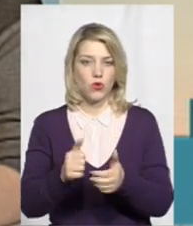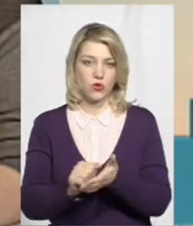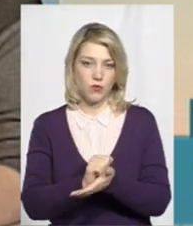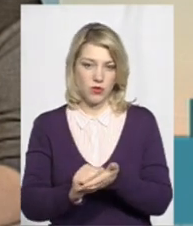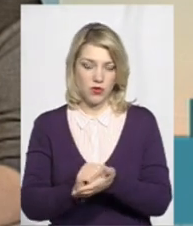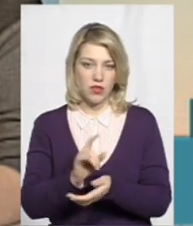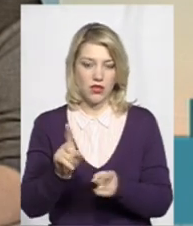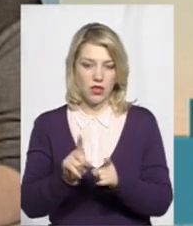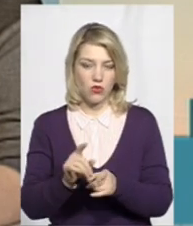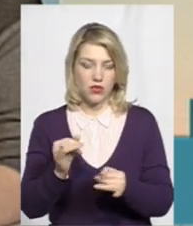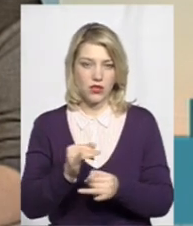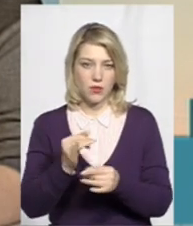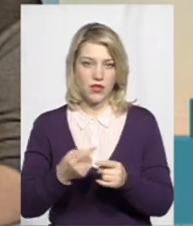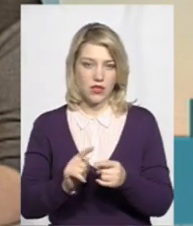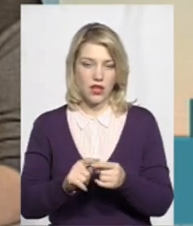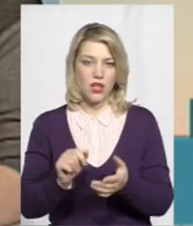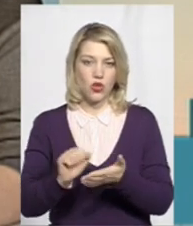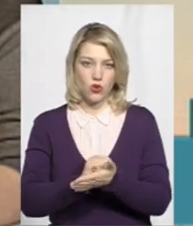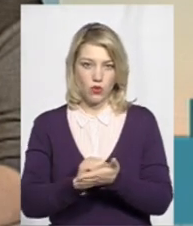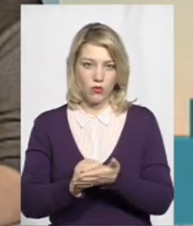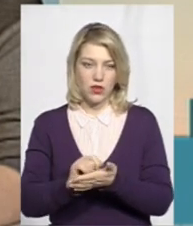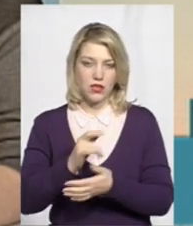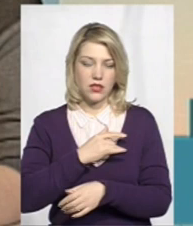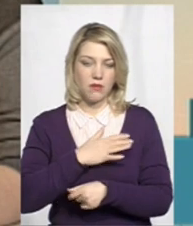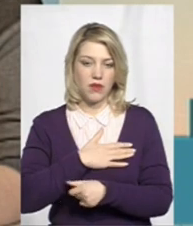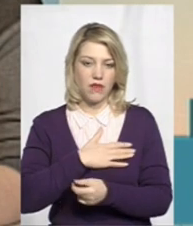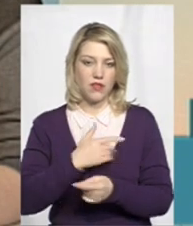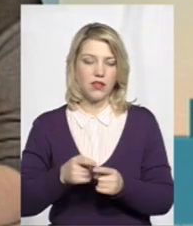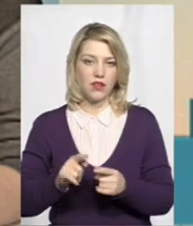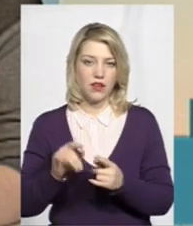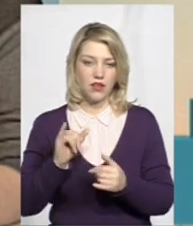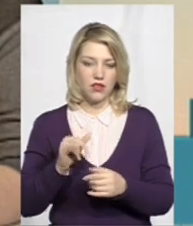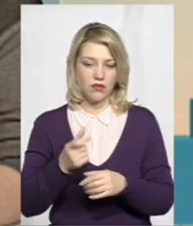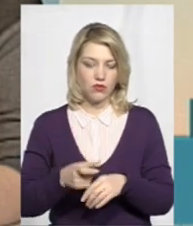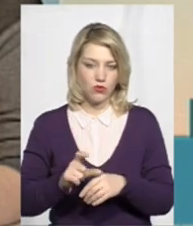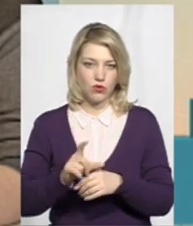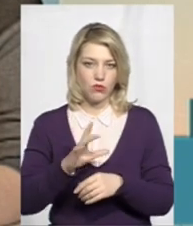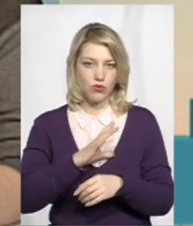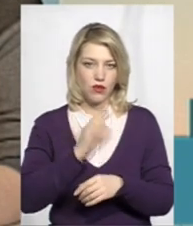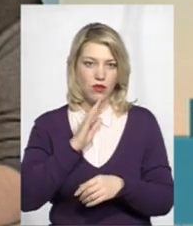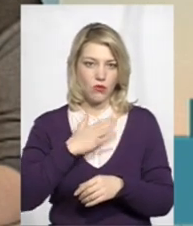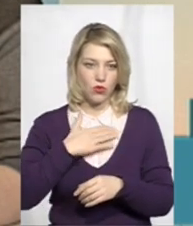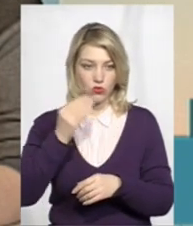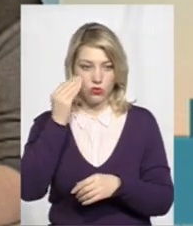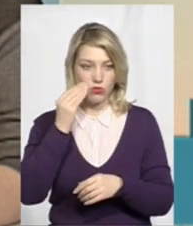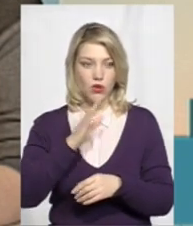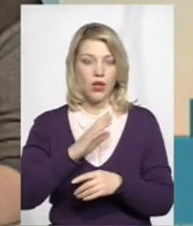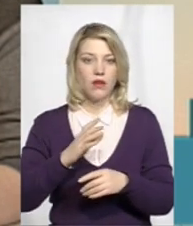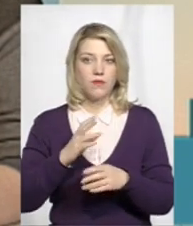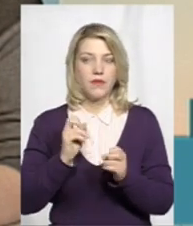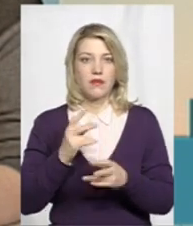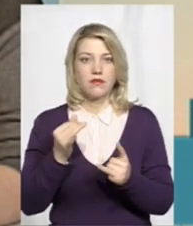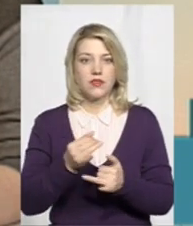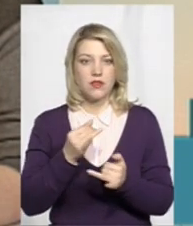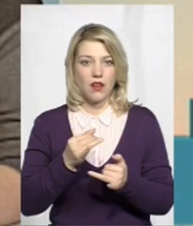Плюс зацікавила сама документація приватника. Дуже вона була, на мою думку, не те, що цікавою, вона